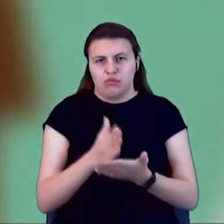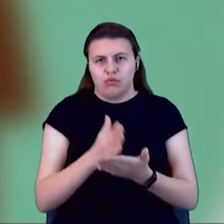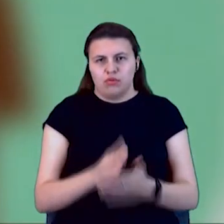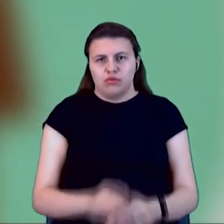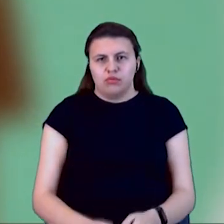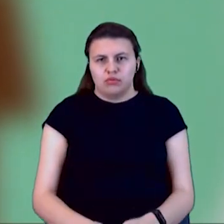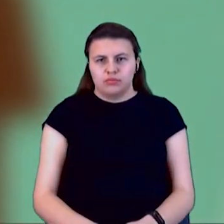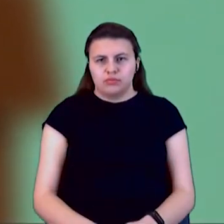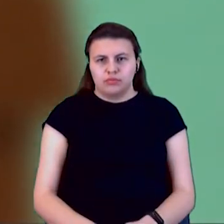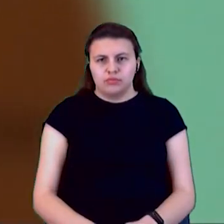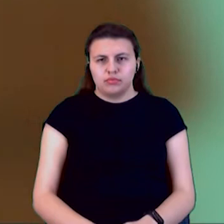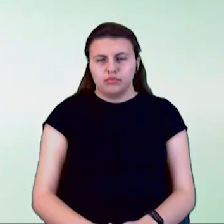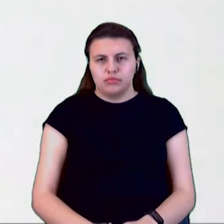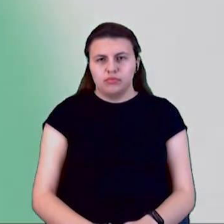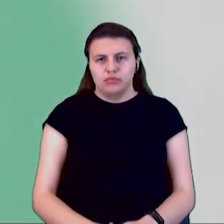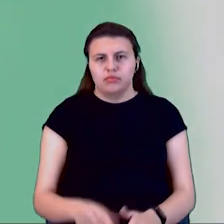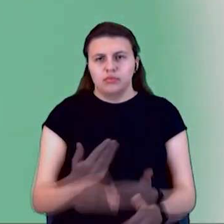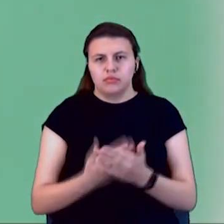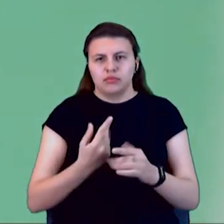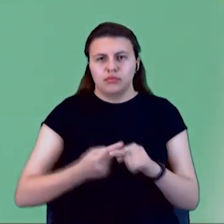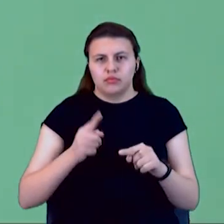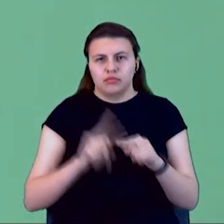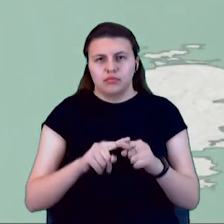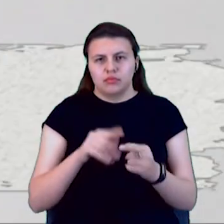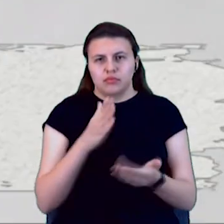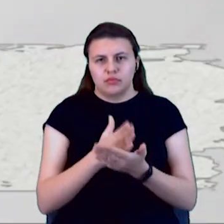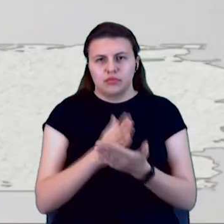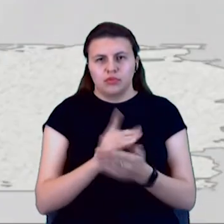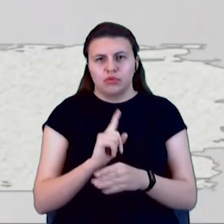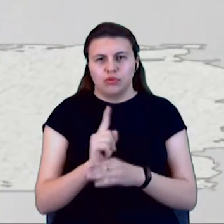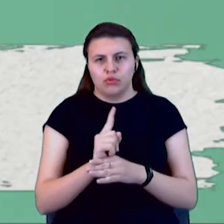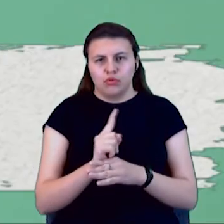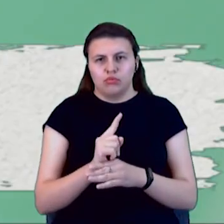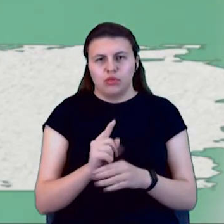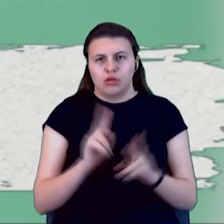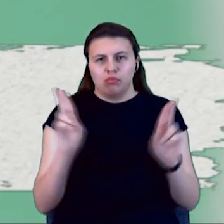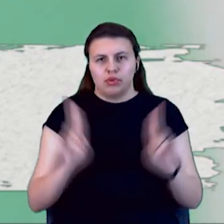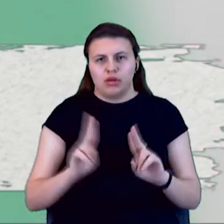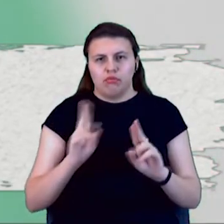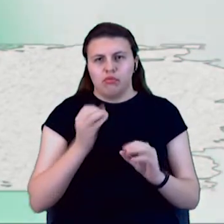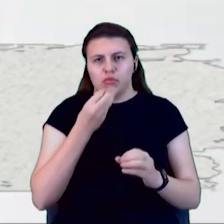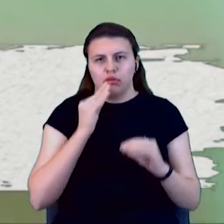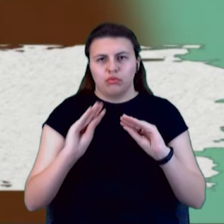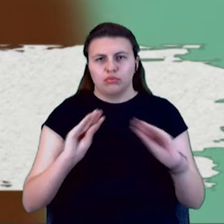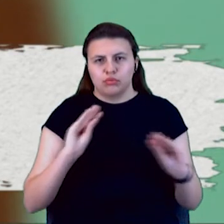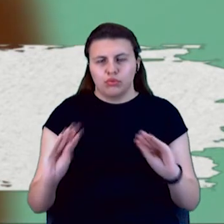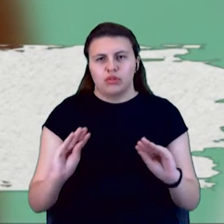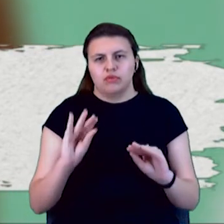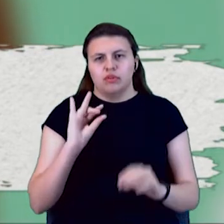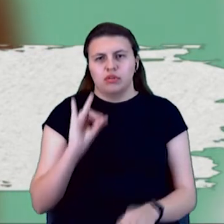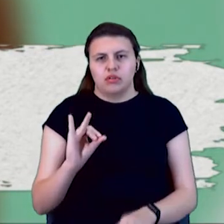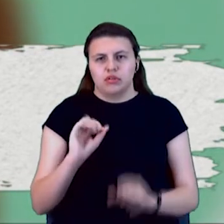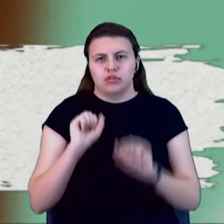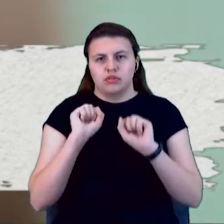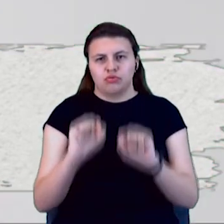Ну, для цього существують нормы, правила благоустройства і защита, определенная для